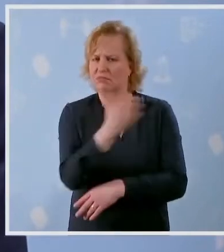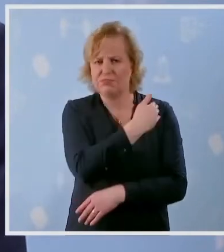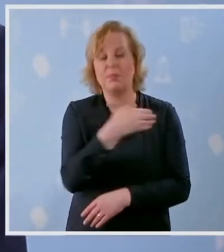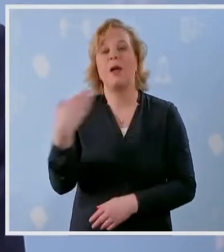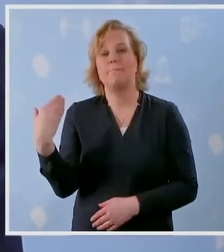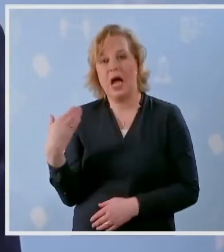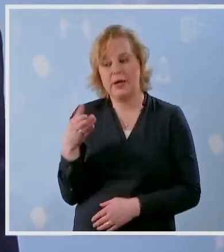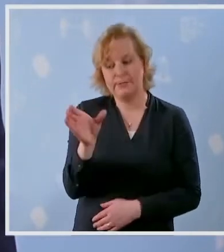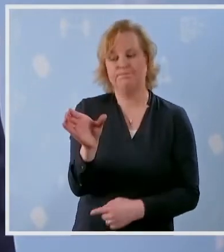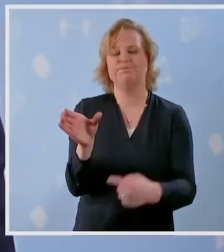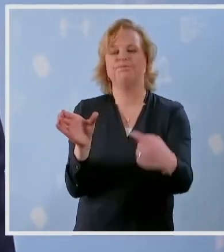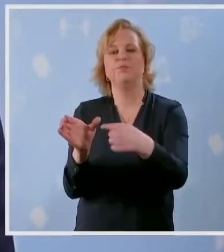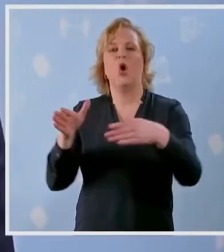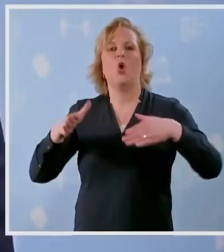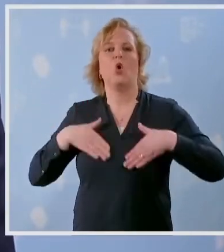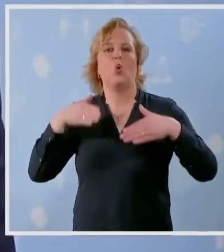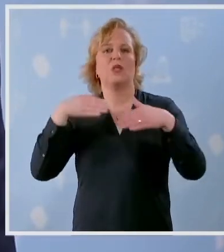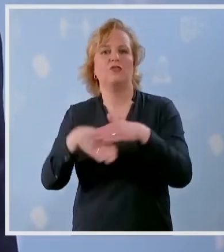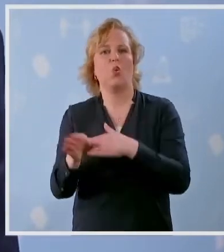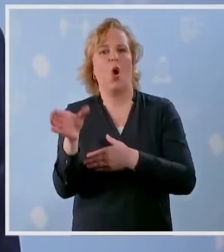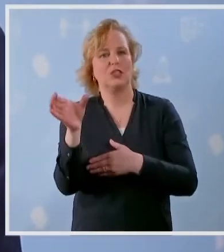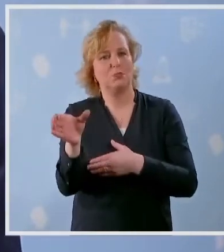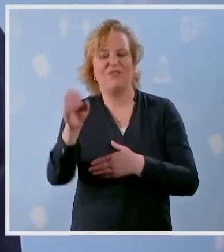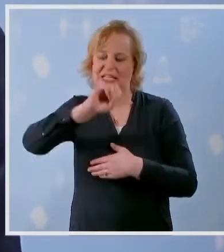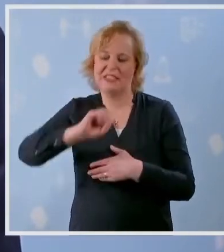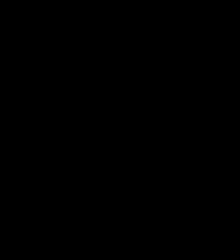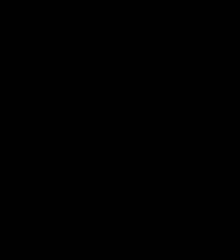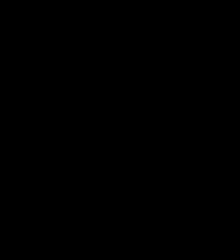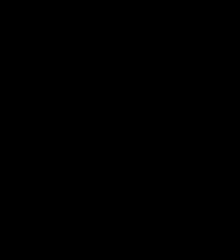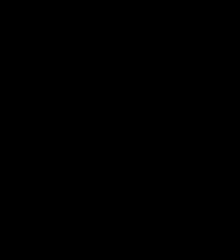-toegangsbewijs niet in de prullenmand gooien.